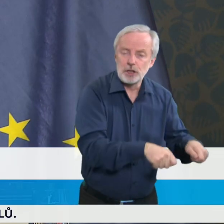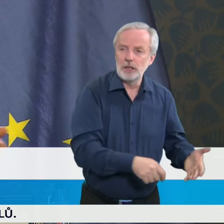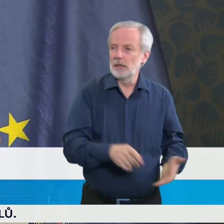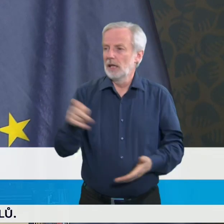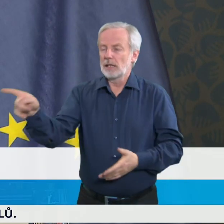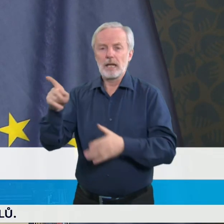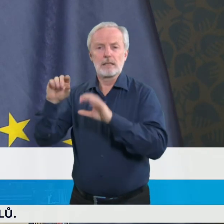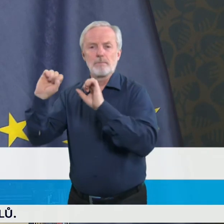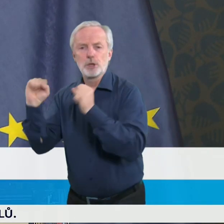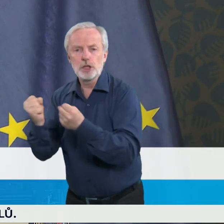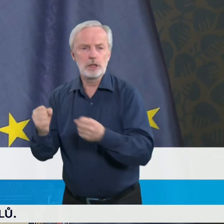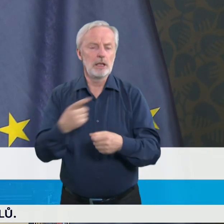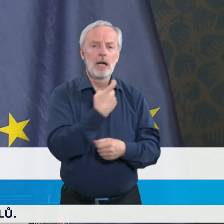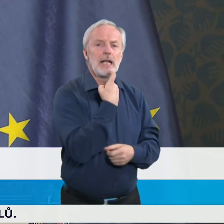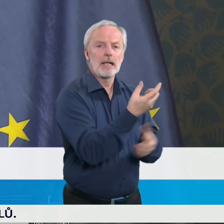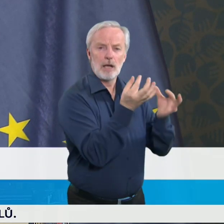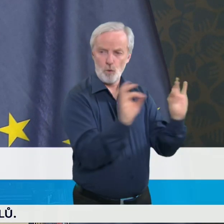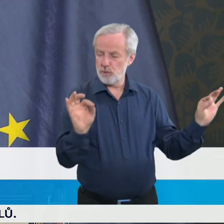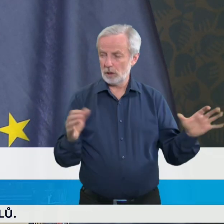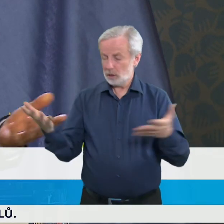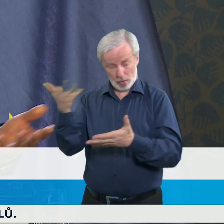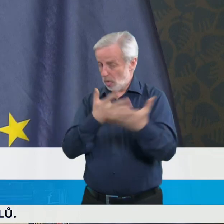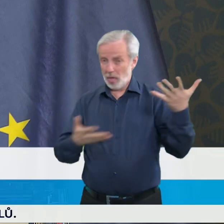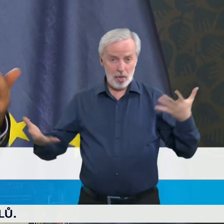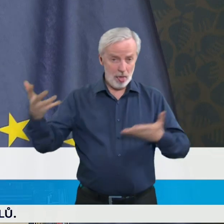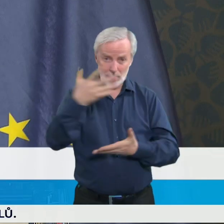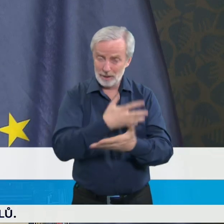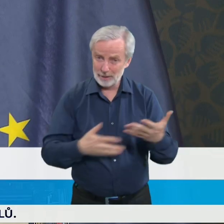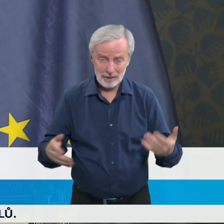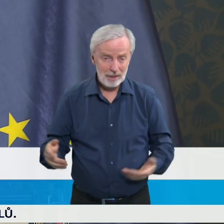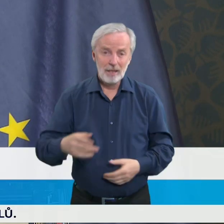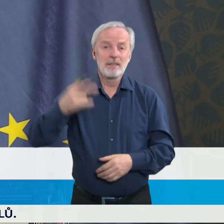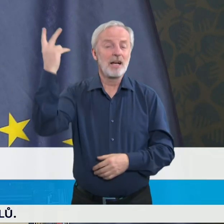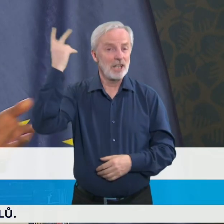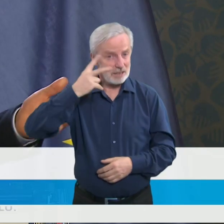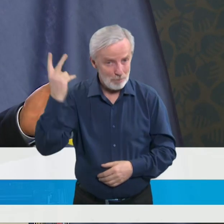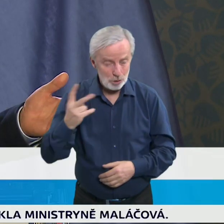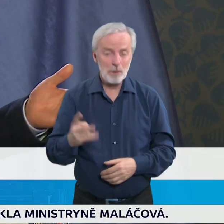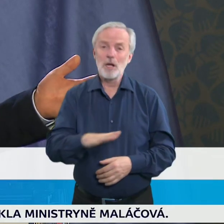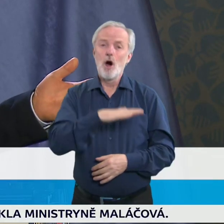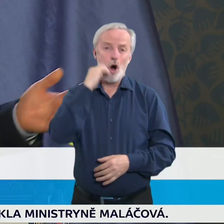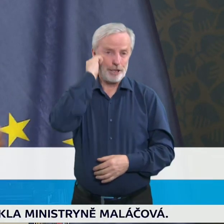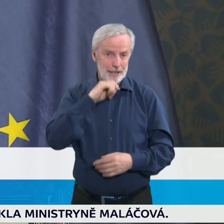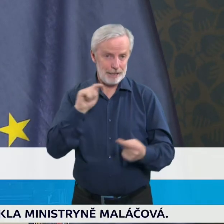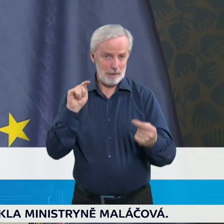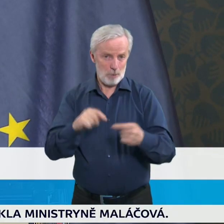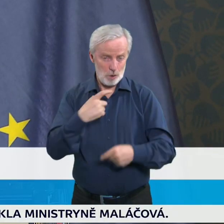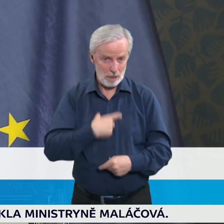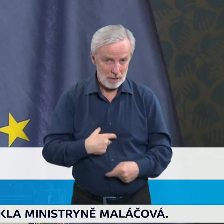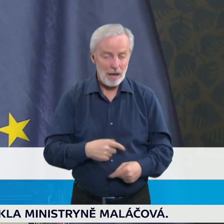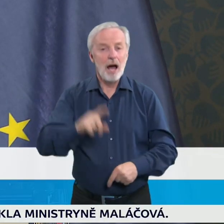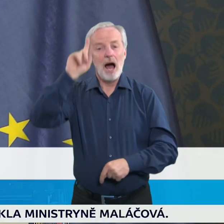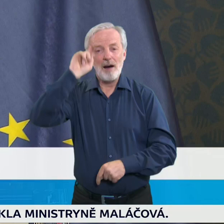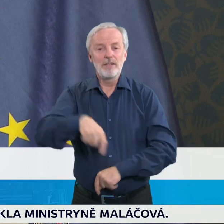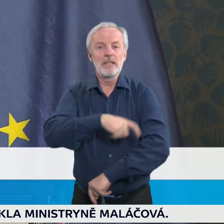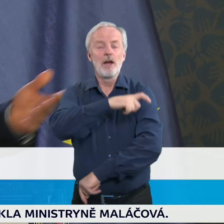ani není divům, že to může vyvolávat různé názory. Funkce ministra, jak víte, pane Bartoničku,